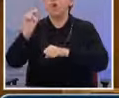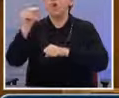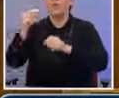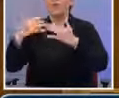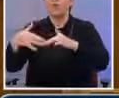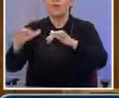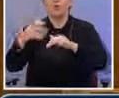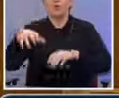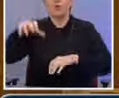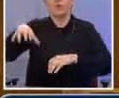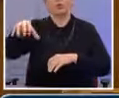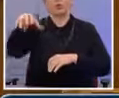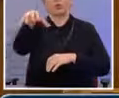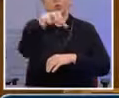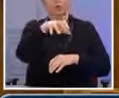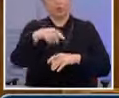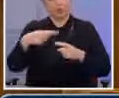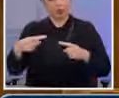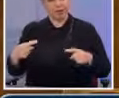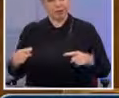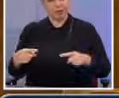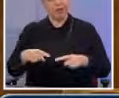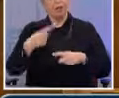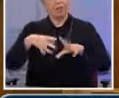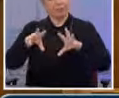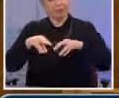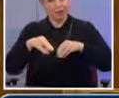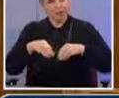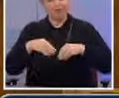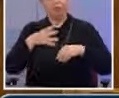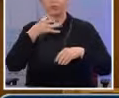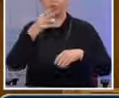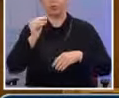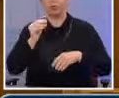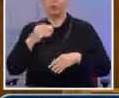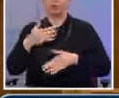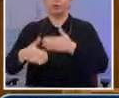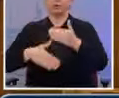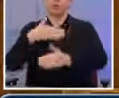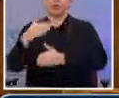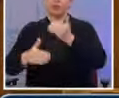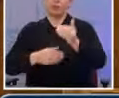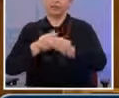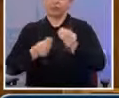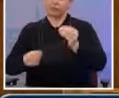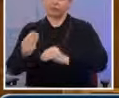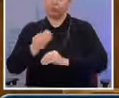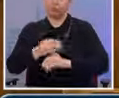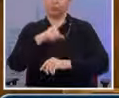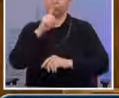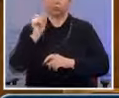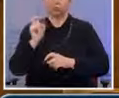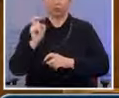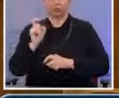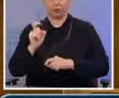Θέλω να πιστεύω ότι όλες οι πλευρές έχουμε επίγνωση ότι σε μια